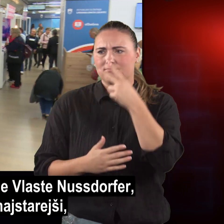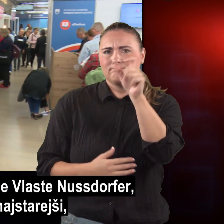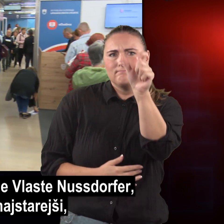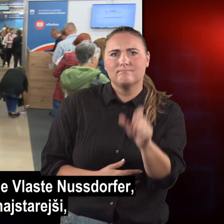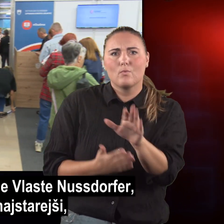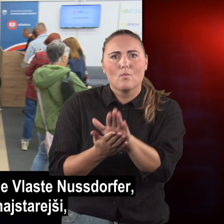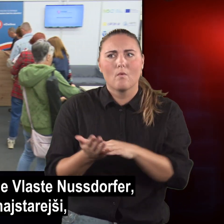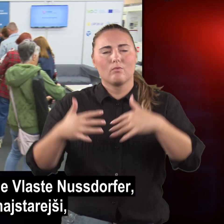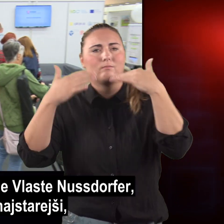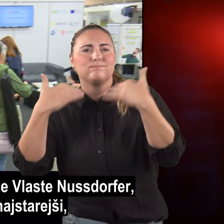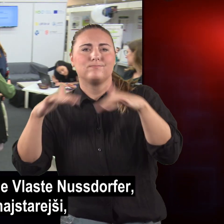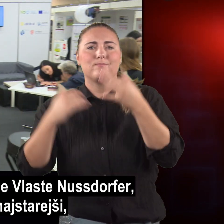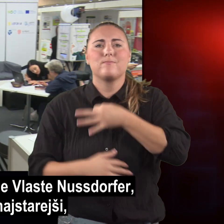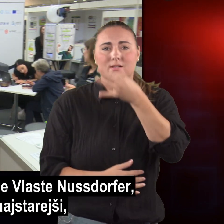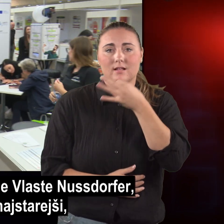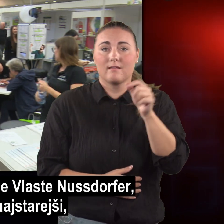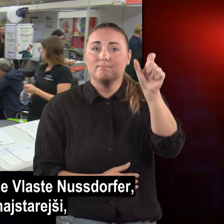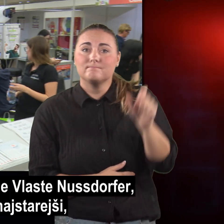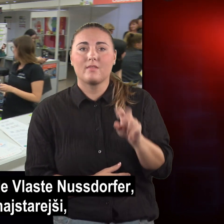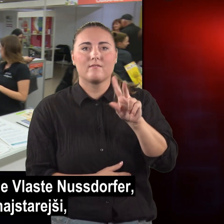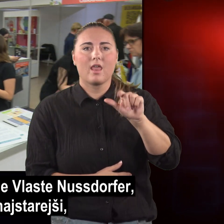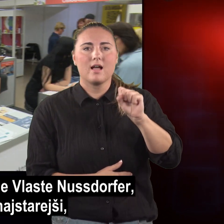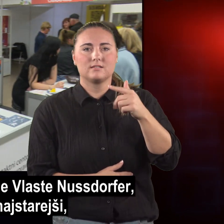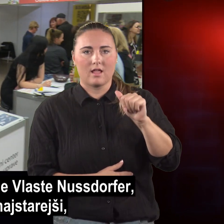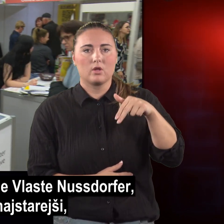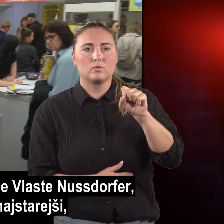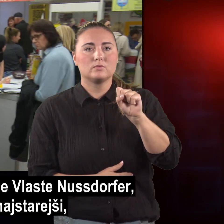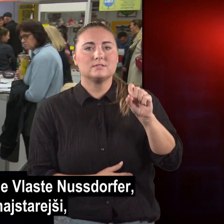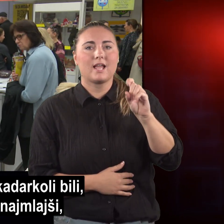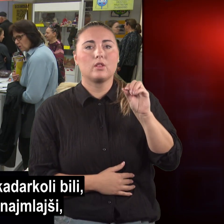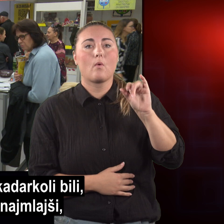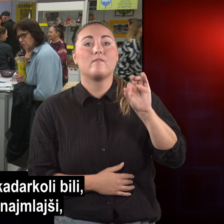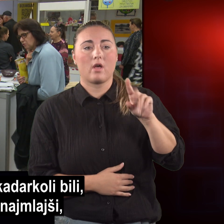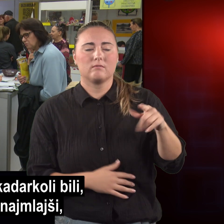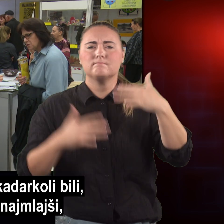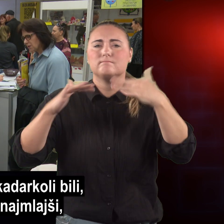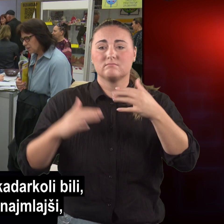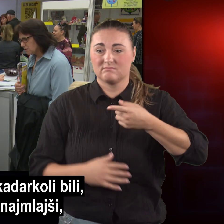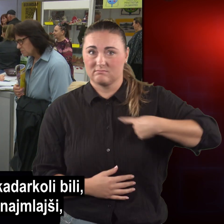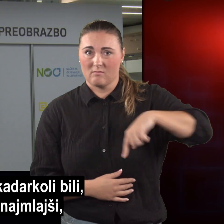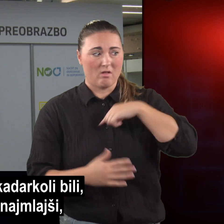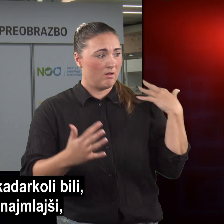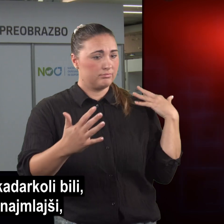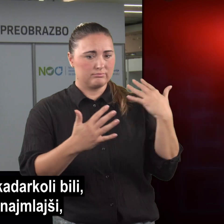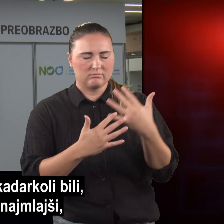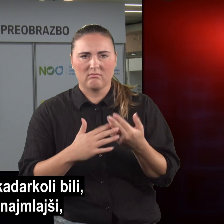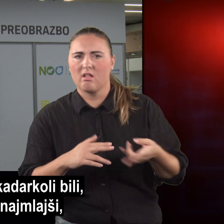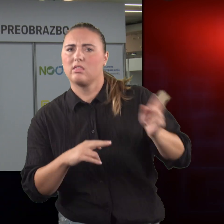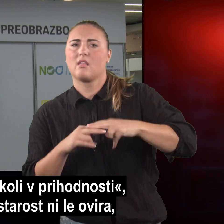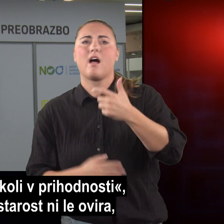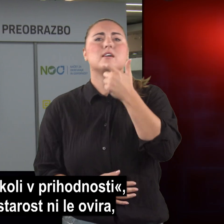Že v vodne besede vlaste Nuzdorfer smo najstarejši, kot smo kadarkoli bili, a tudi